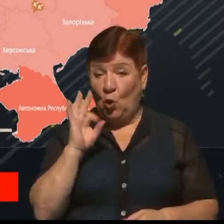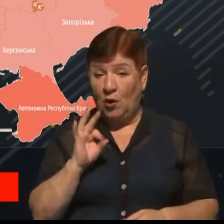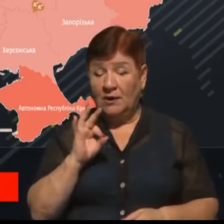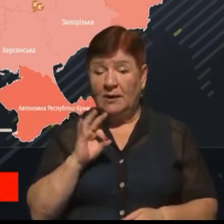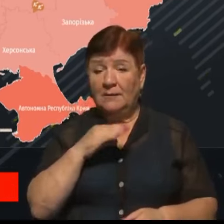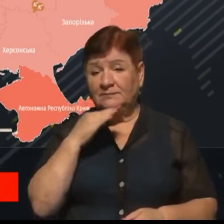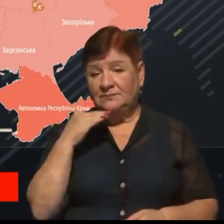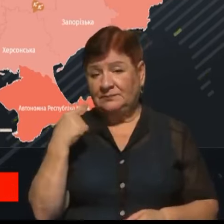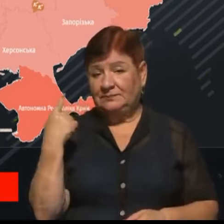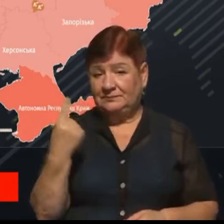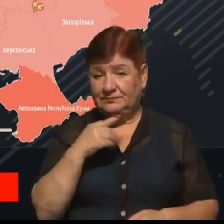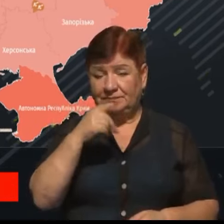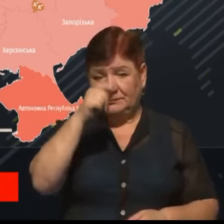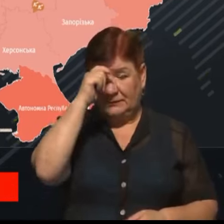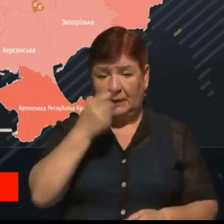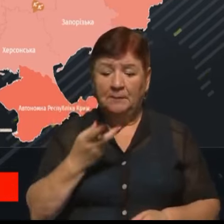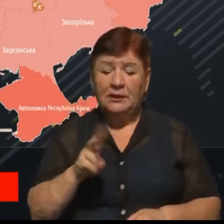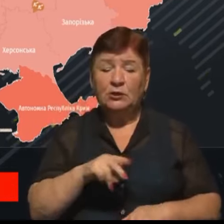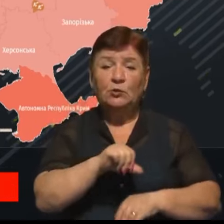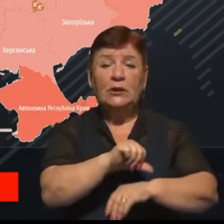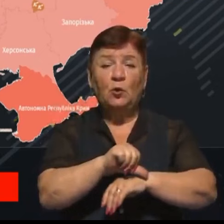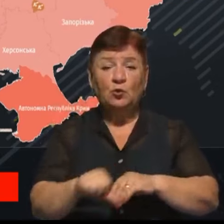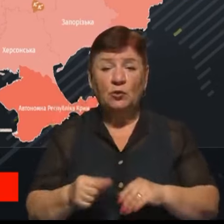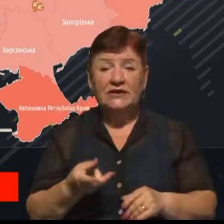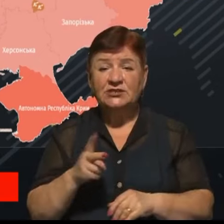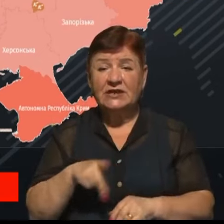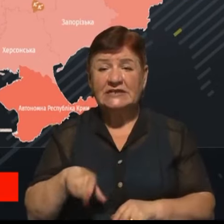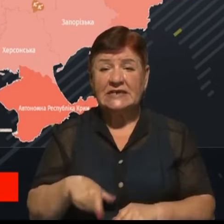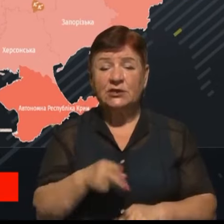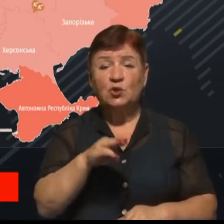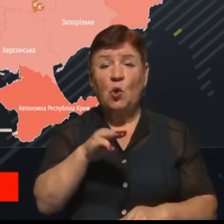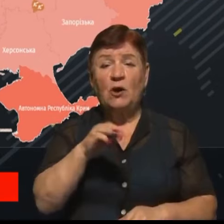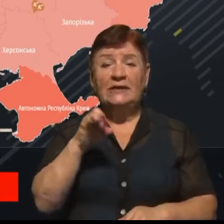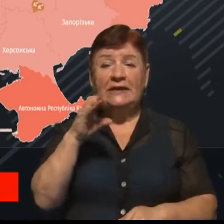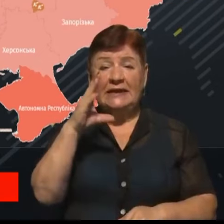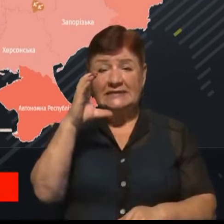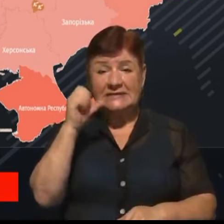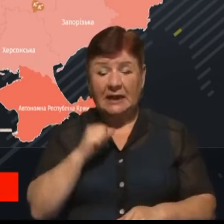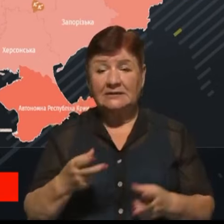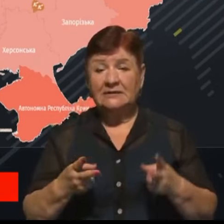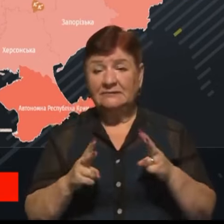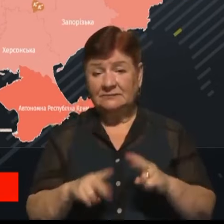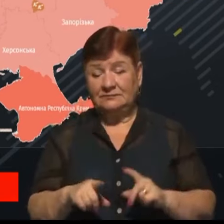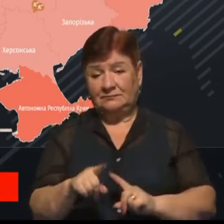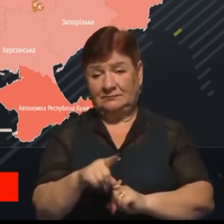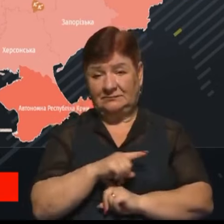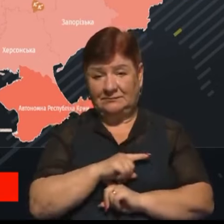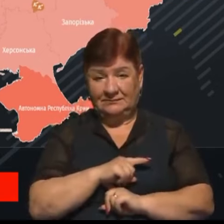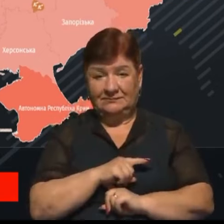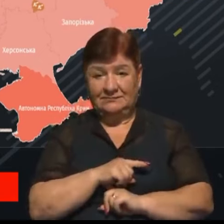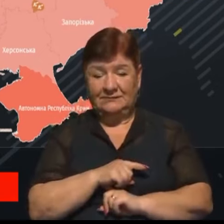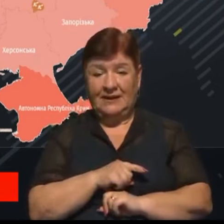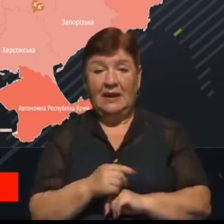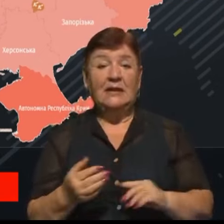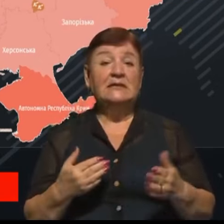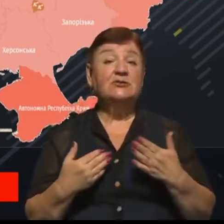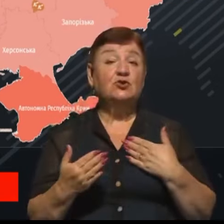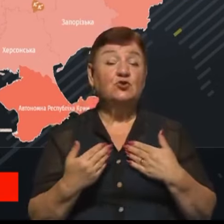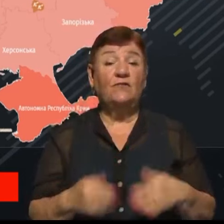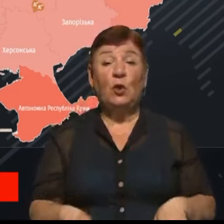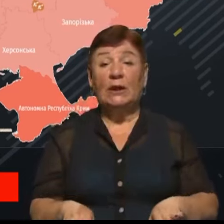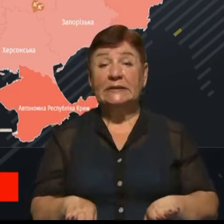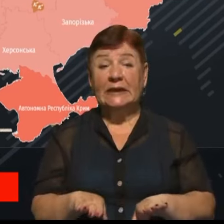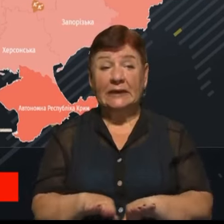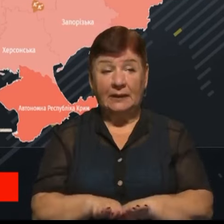неодноразово чоловіки намагалися перетнути кордон через річку Тису, і закінчувалося це летально. Стосовно ось таких